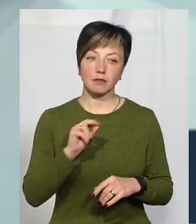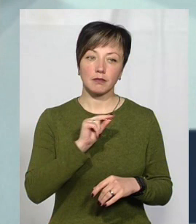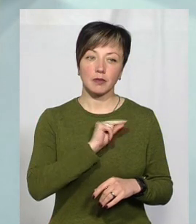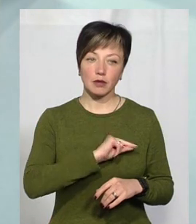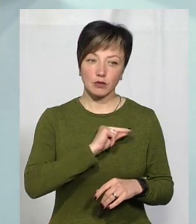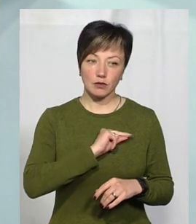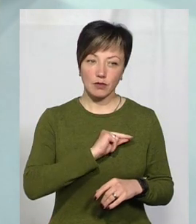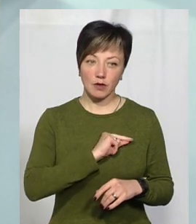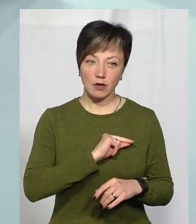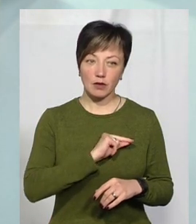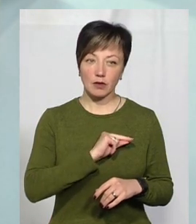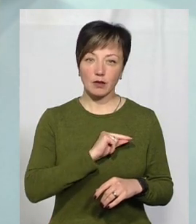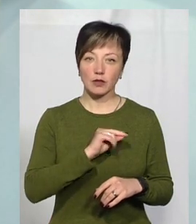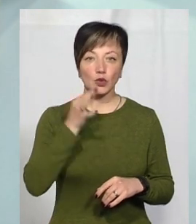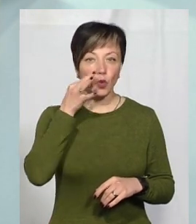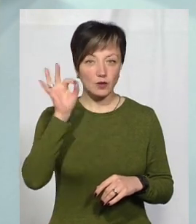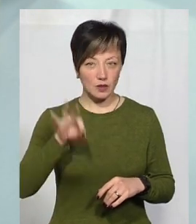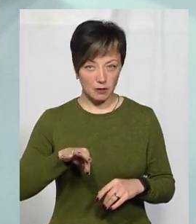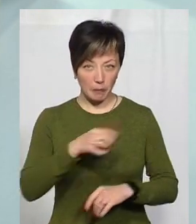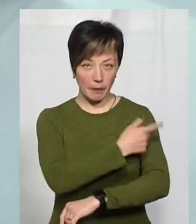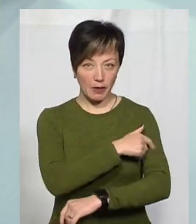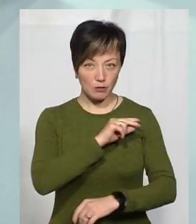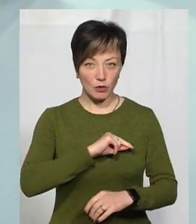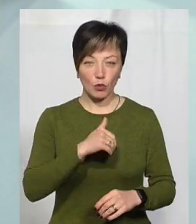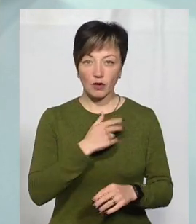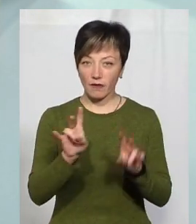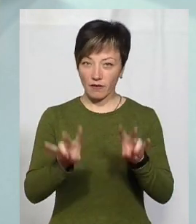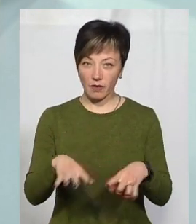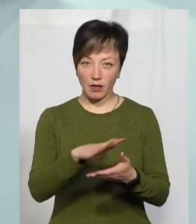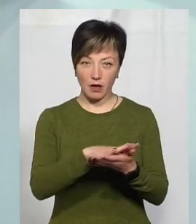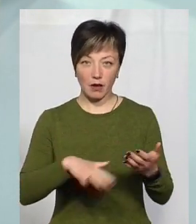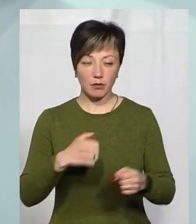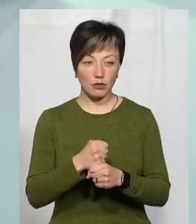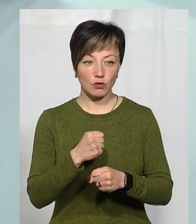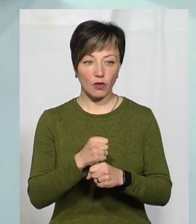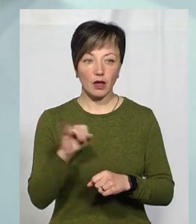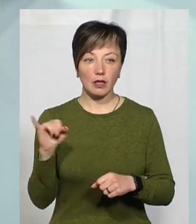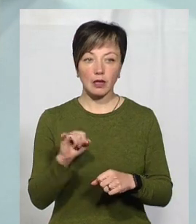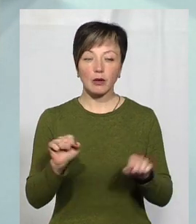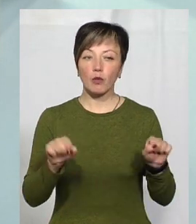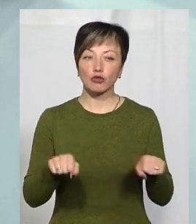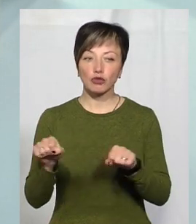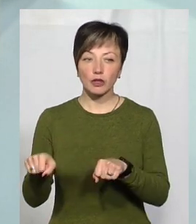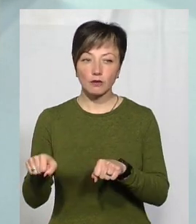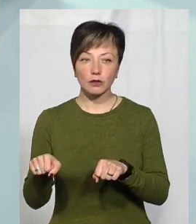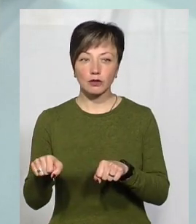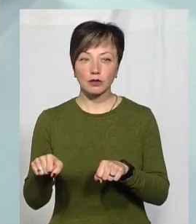співробітниками, з досвідченими співробітниками. Хочеться, вони працювали й далі. І можливості